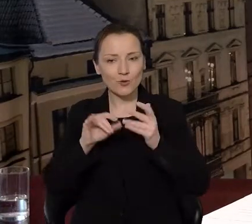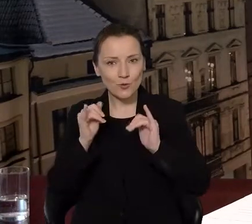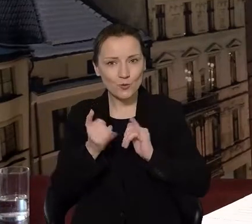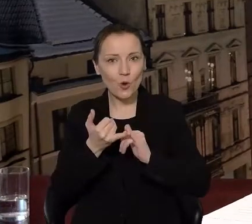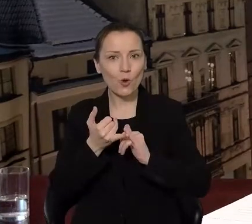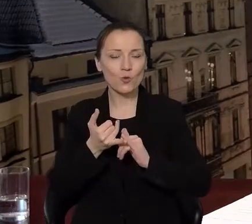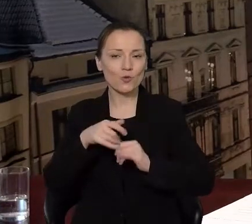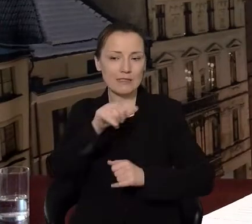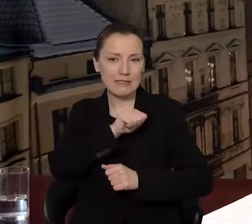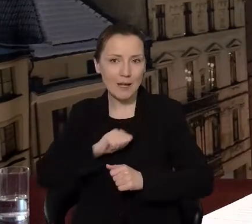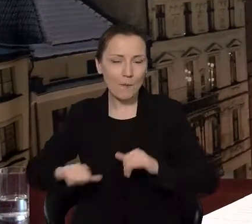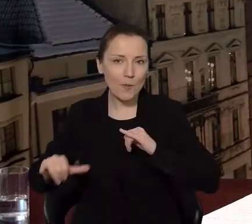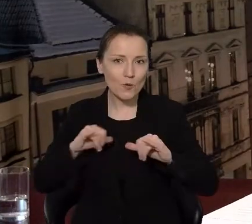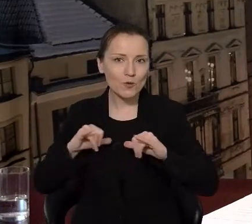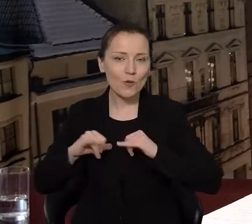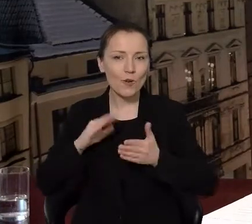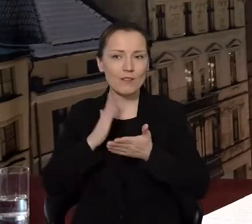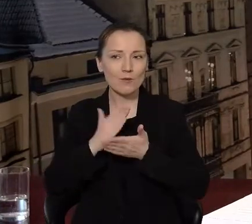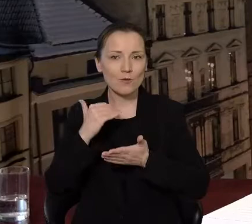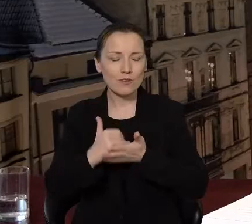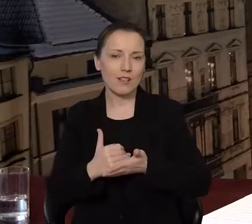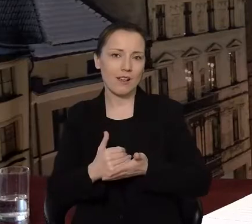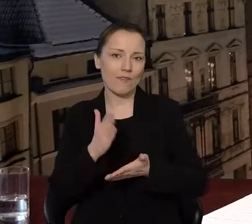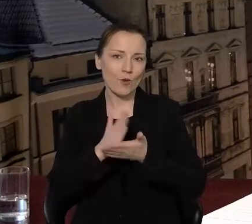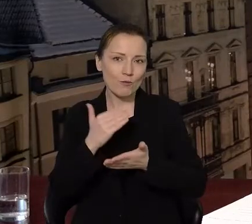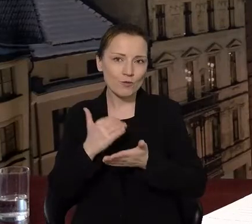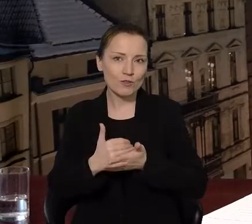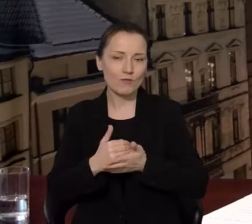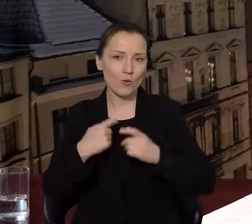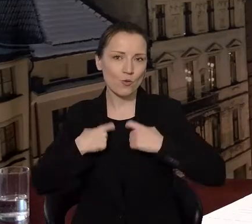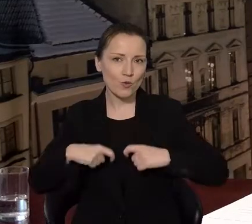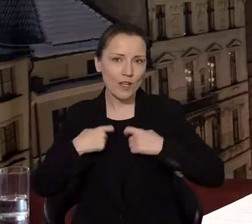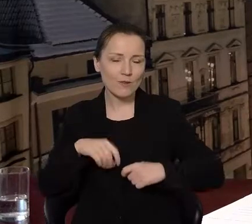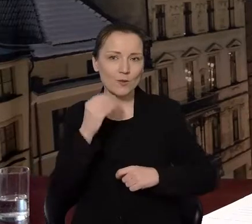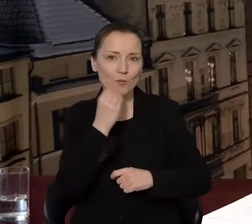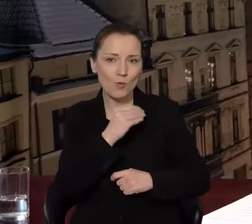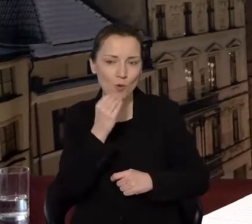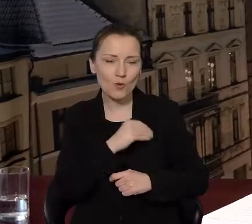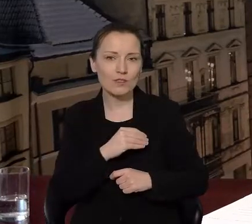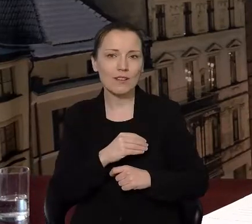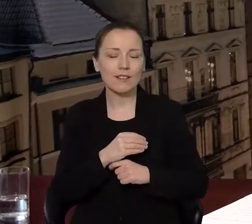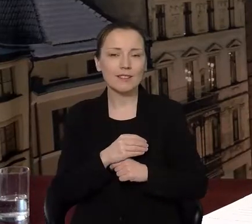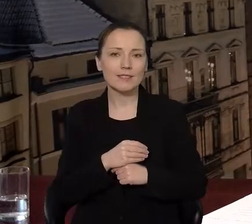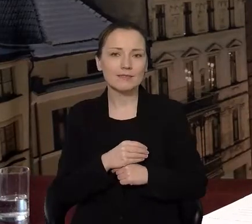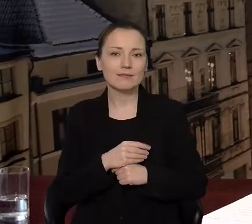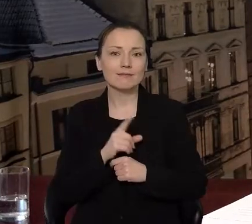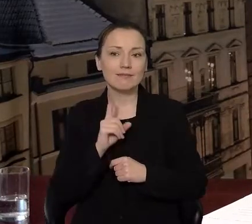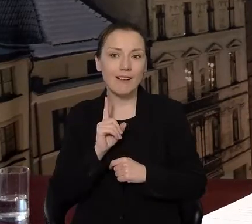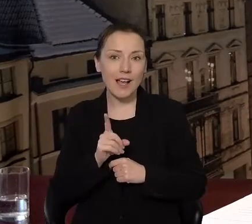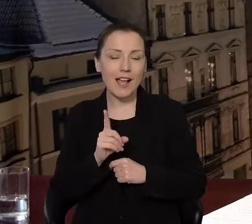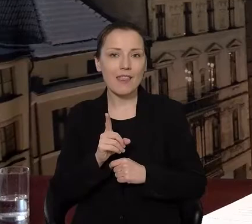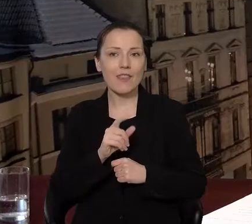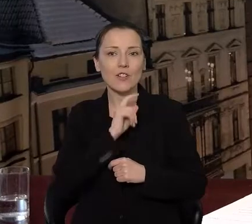województwo kujasko-pomorskie jako struktura państwowa, administracja państwowa i tutaj także diecezję